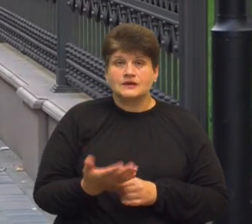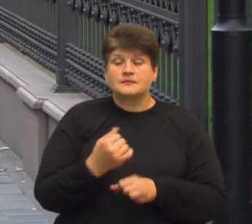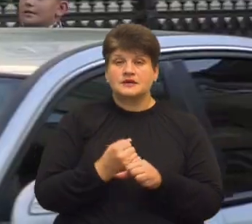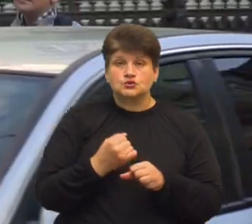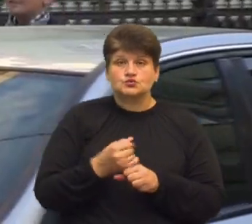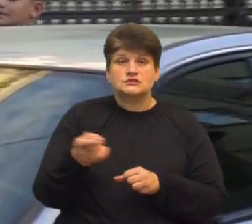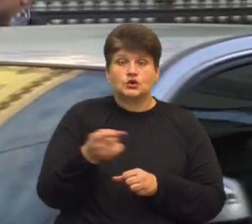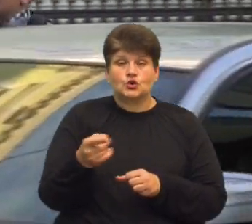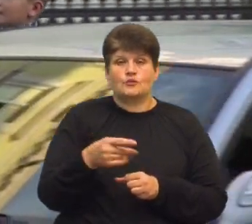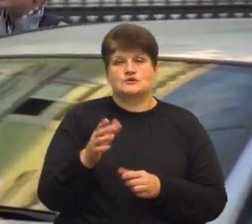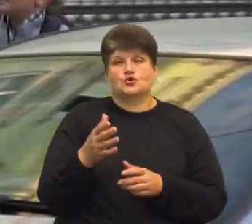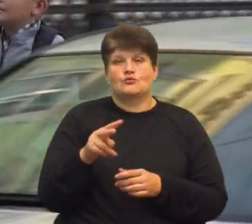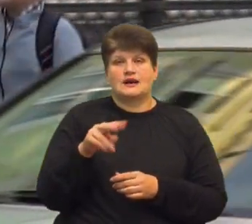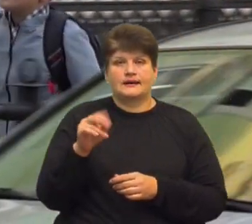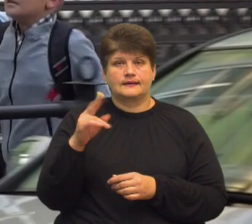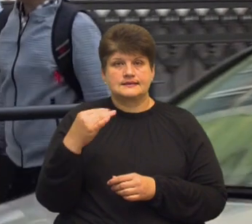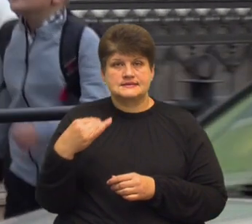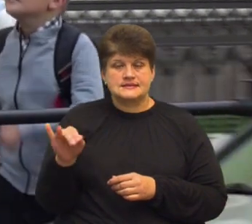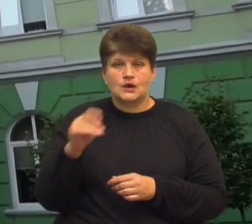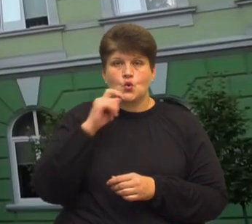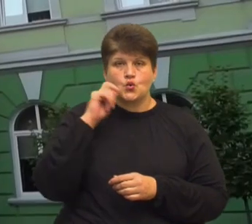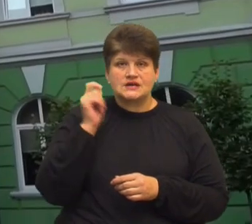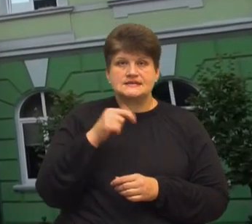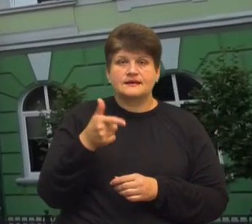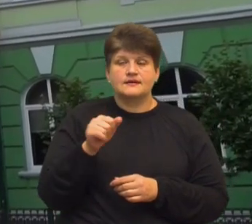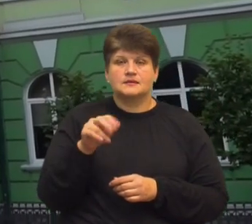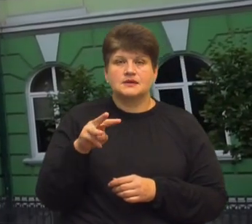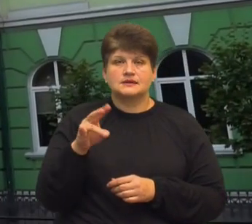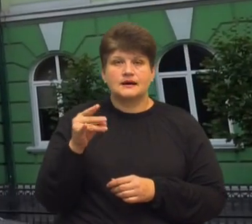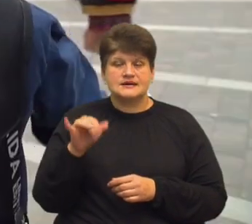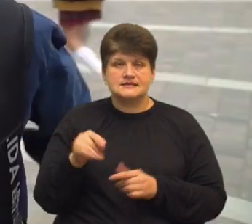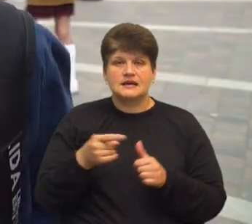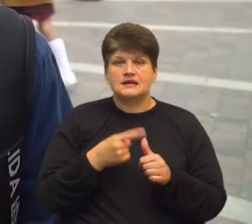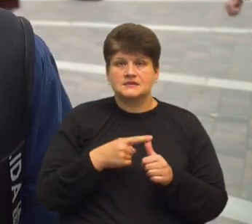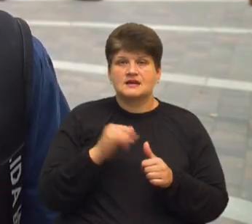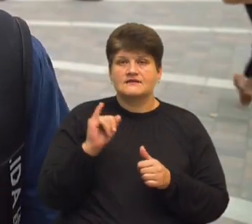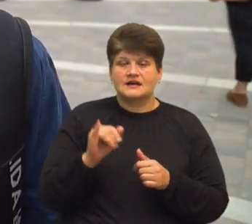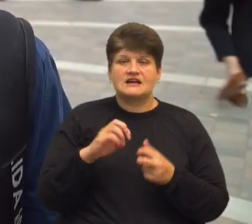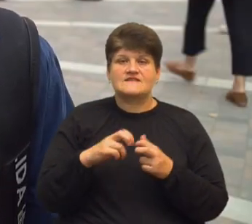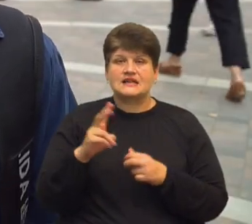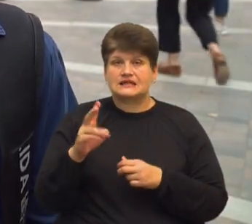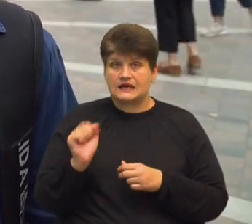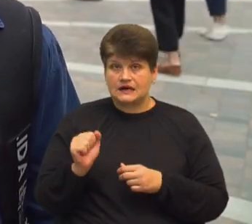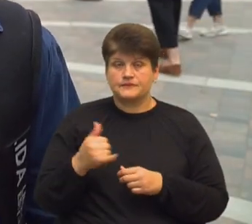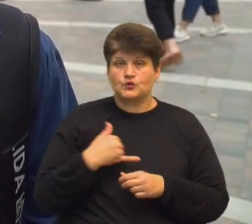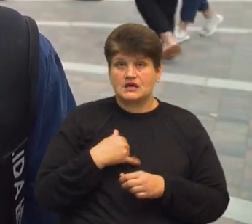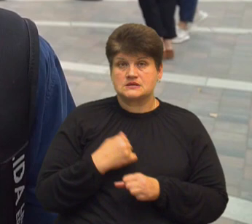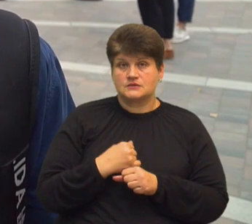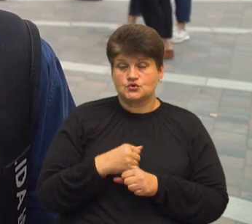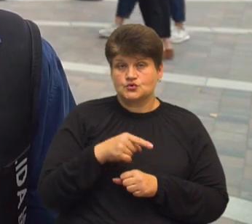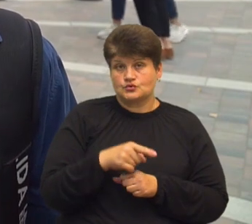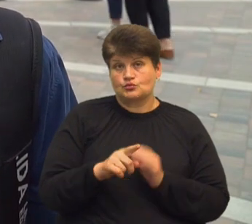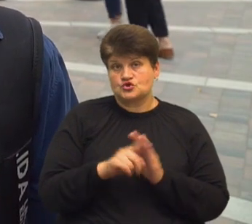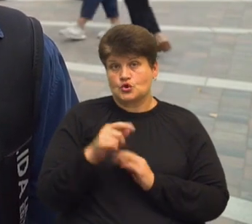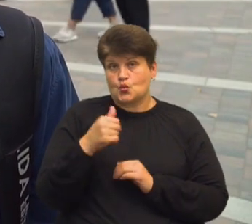Тернопільському академічному ліцеї Українська гімназія імені Івана Франка. Він у нас працює десь з початку